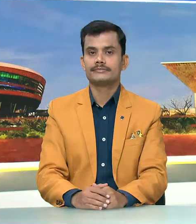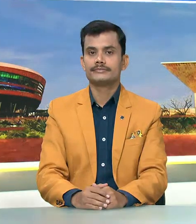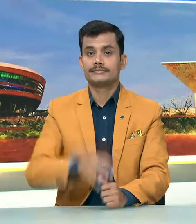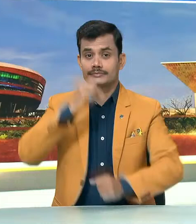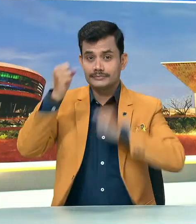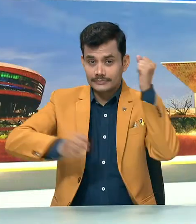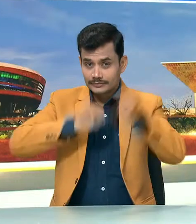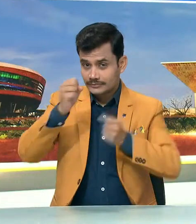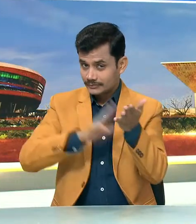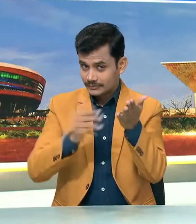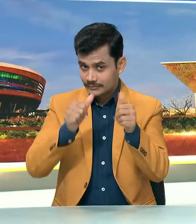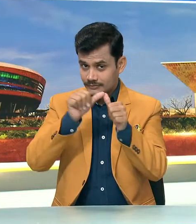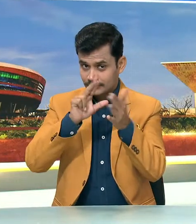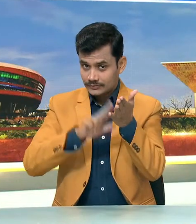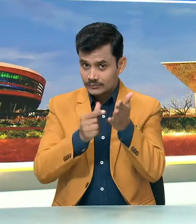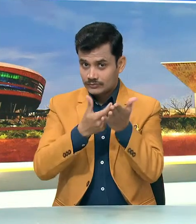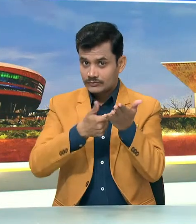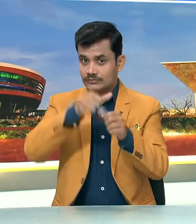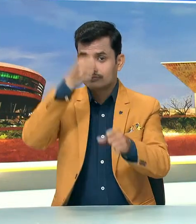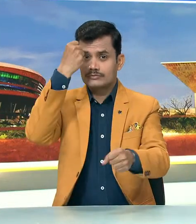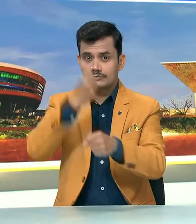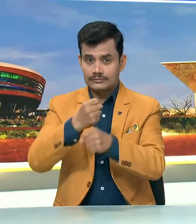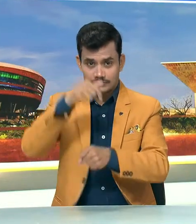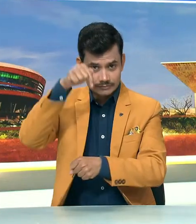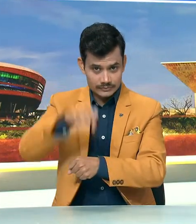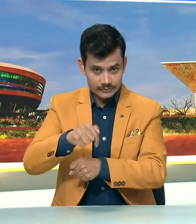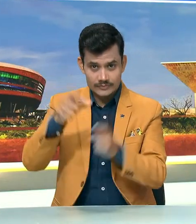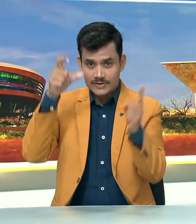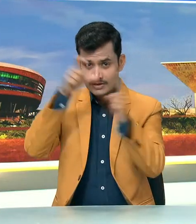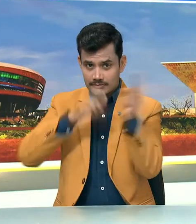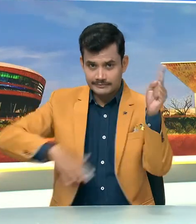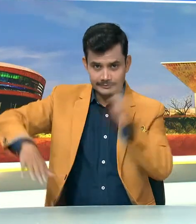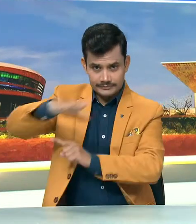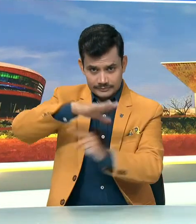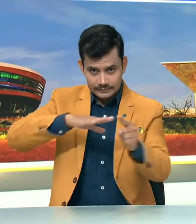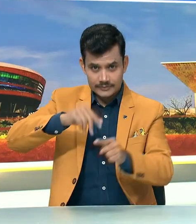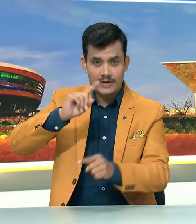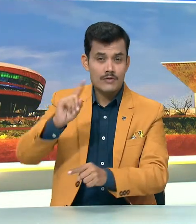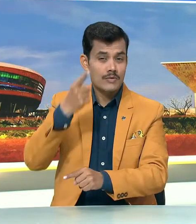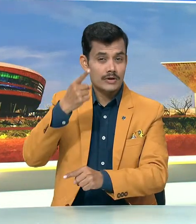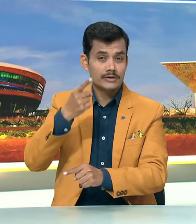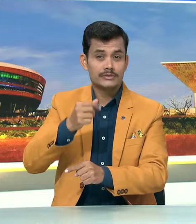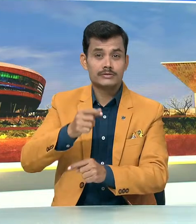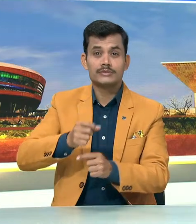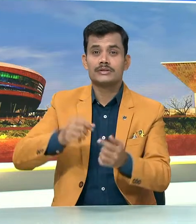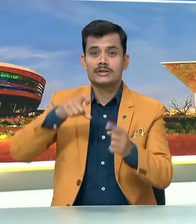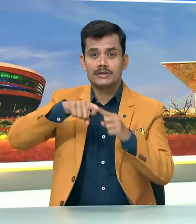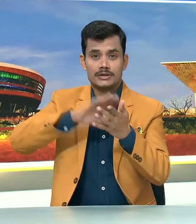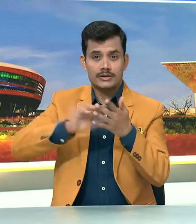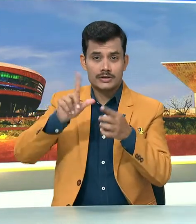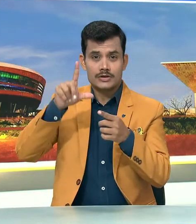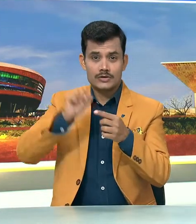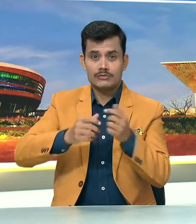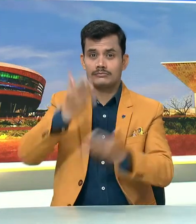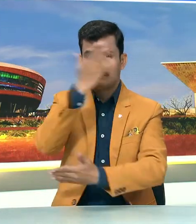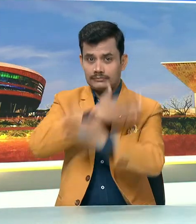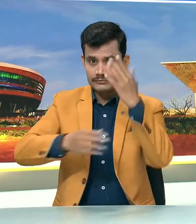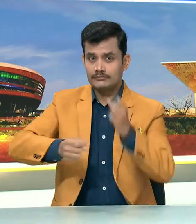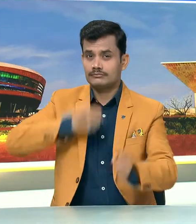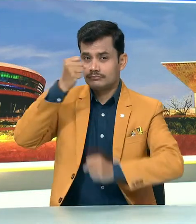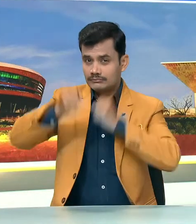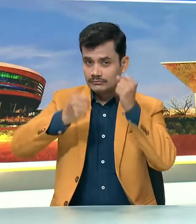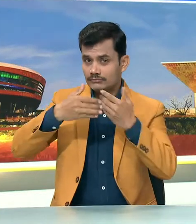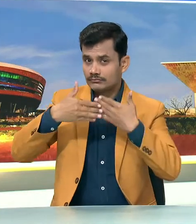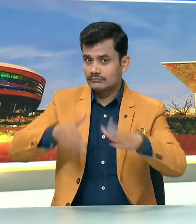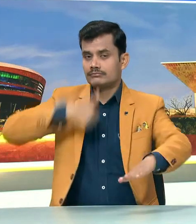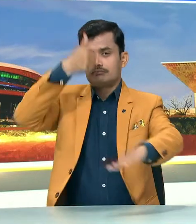खेल मंक्रे अनराग सिंठाकर आज राइधानी दिल्ली में पहले खेलों इंडिया पैरा गेम्स करेंगे और